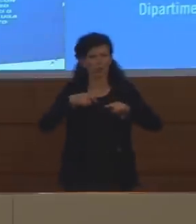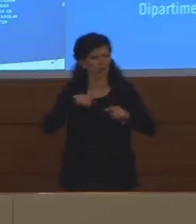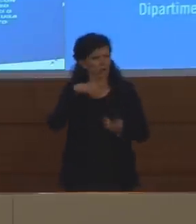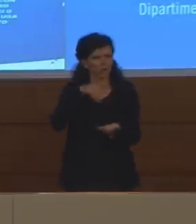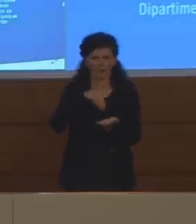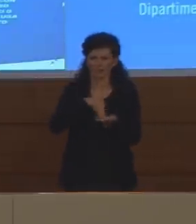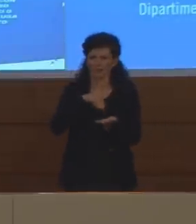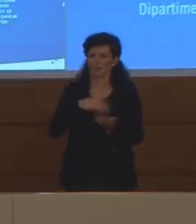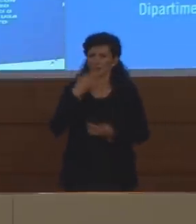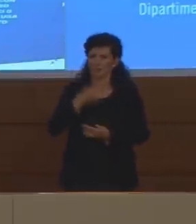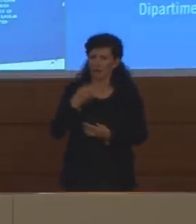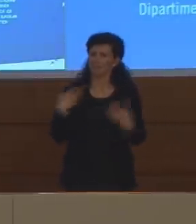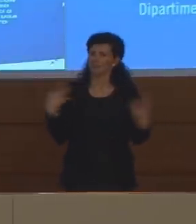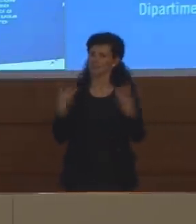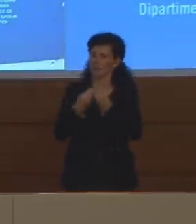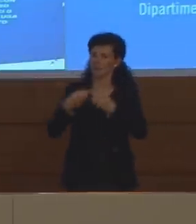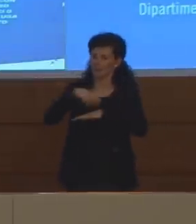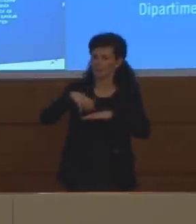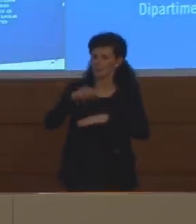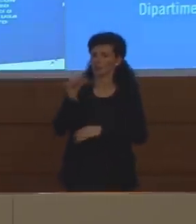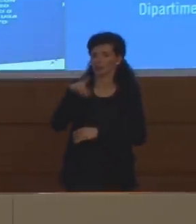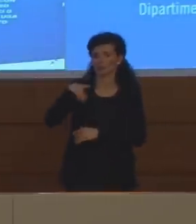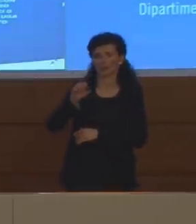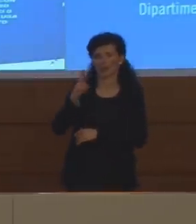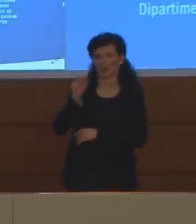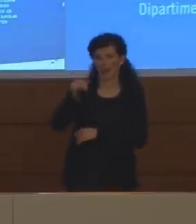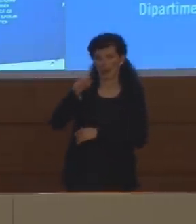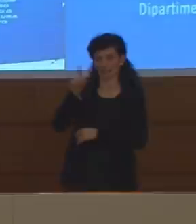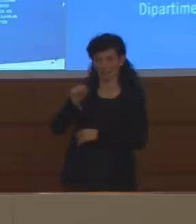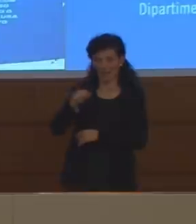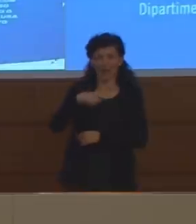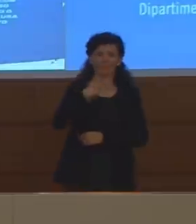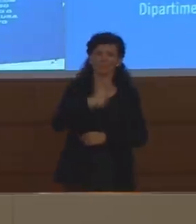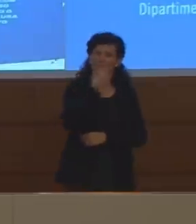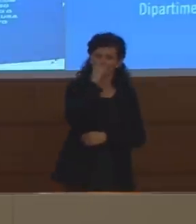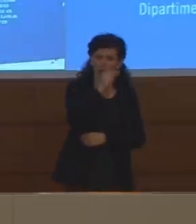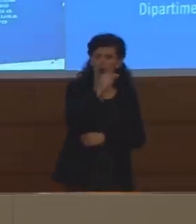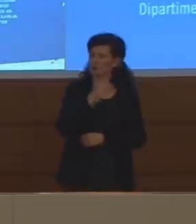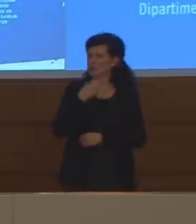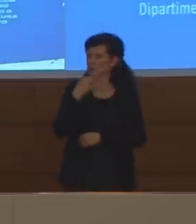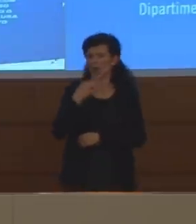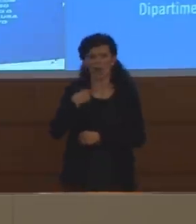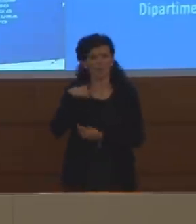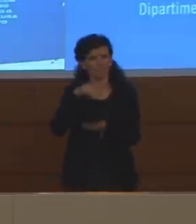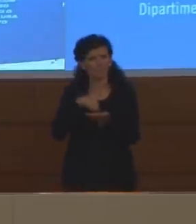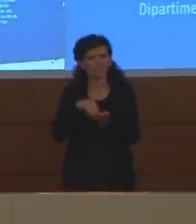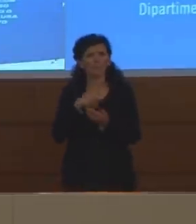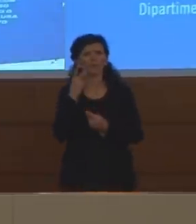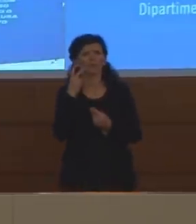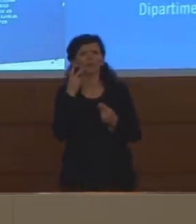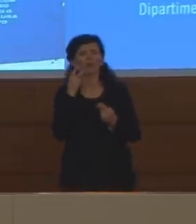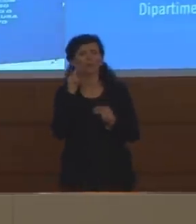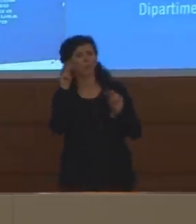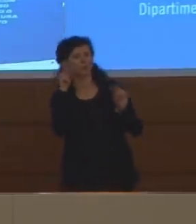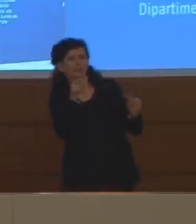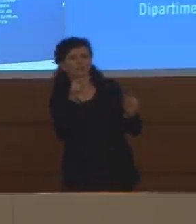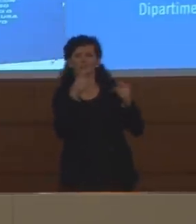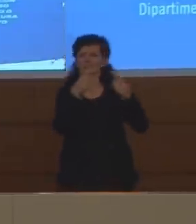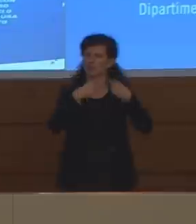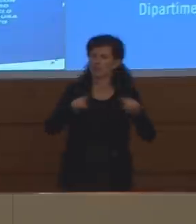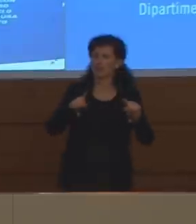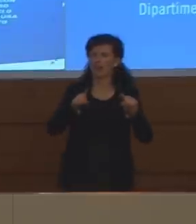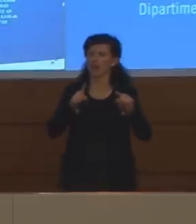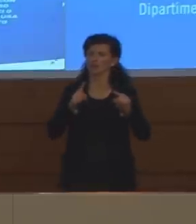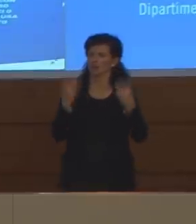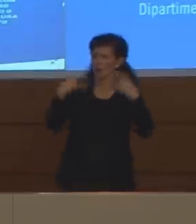insieme con il Ministro Speranza e il Presidente Conte quindi non c'è stata alcuna divergenza di vedute di opinione sul da